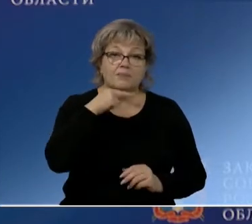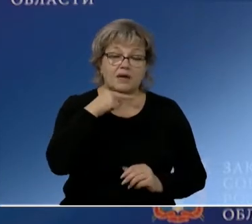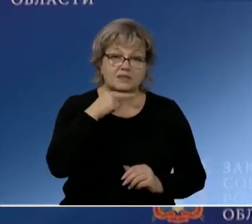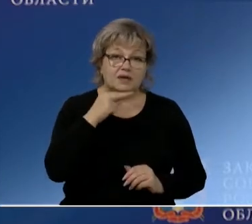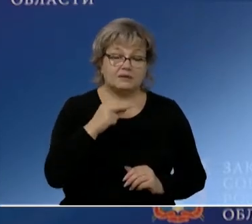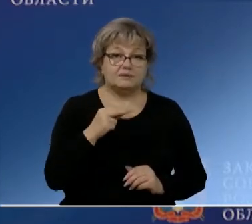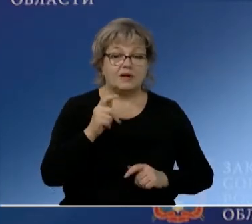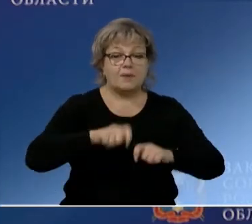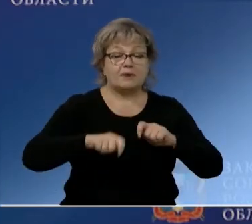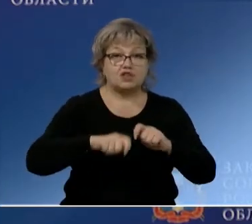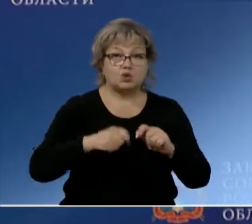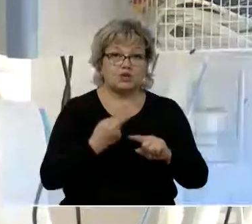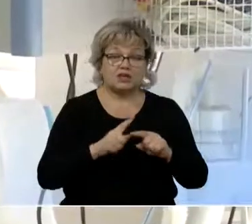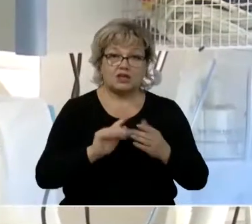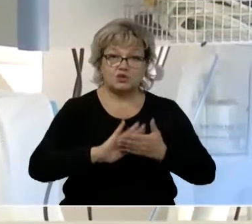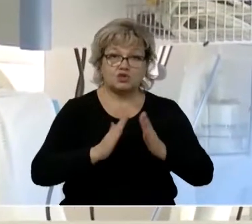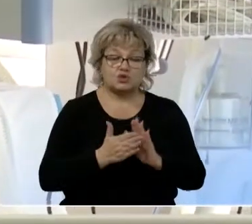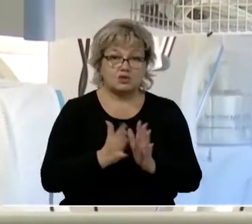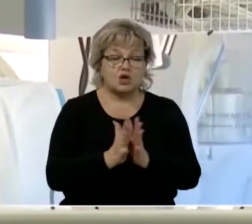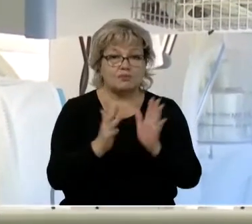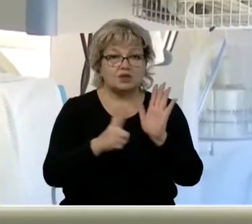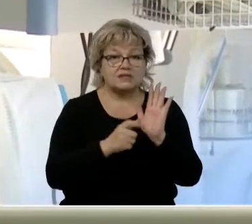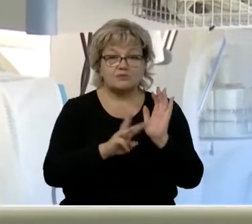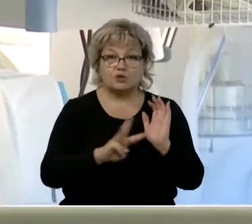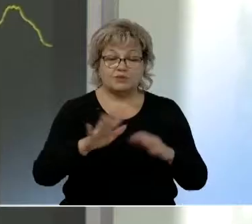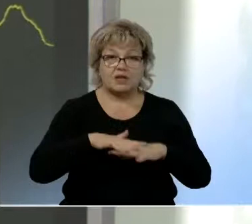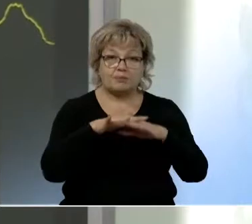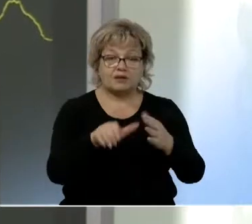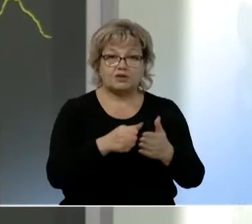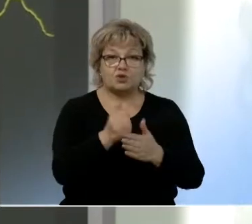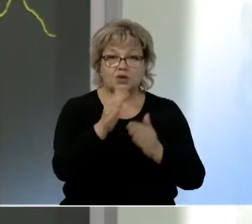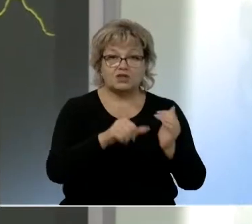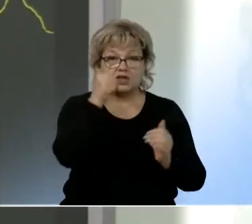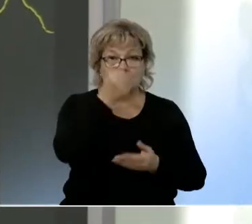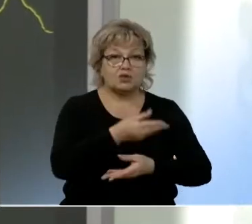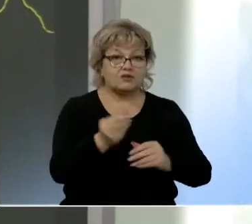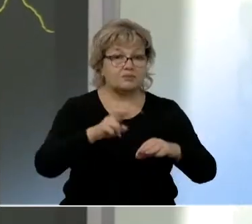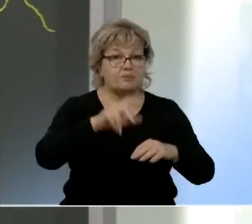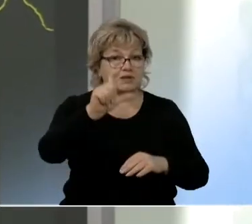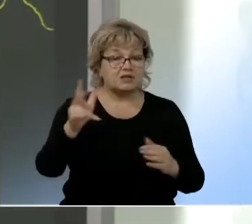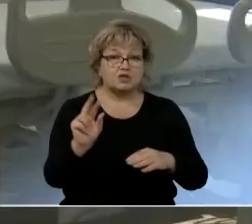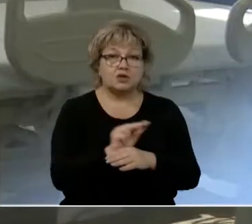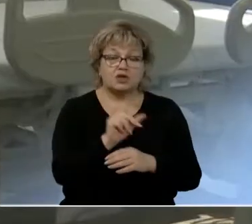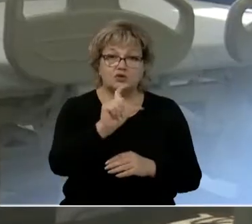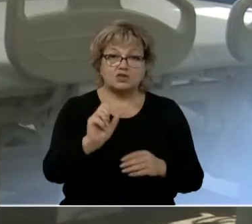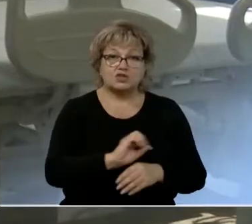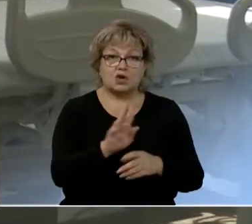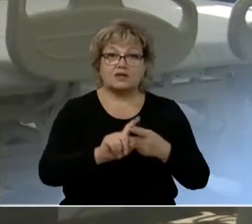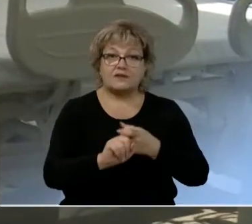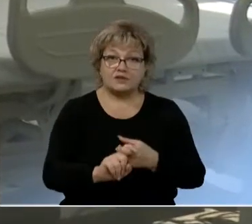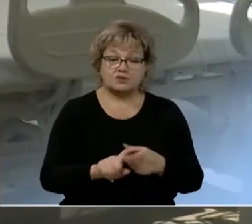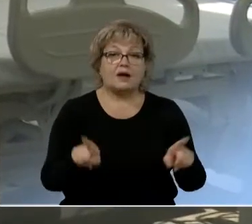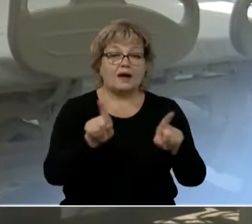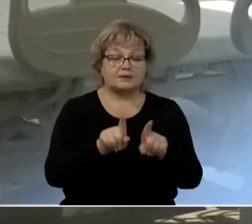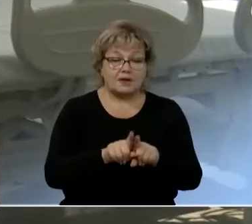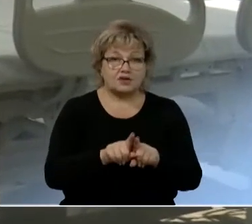мониторить эту ситуацию. Более 700 миллионов направят до конца года на выплаты медикам, которые лечат людей с коронавирусом, а также